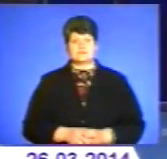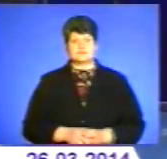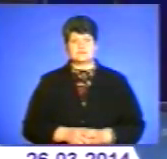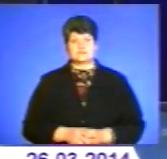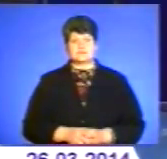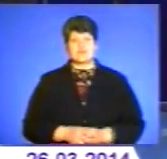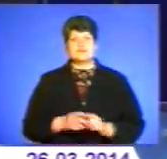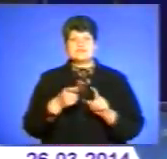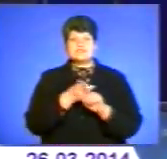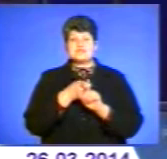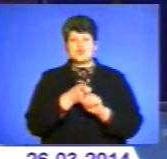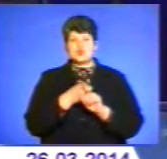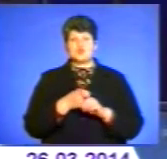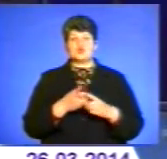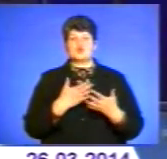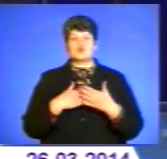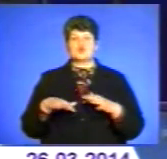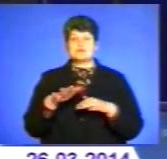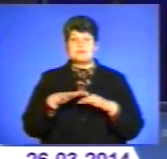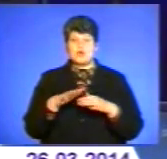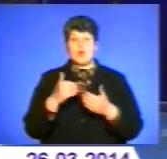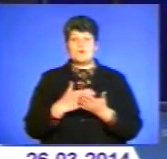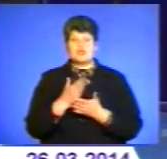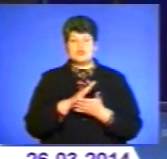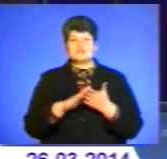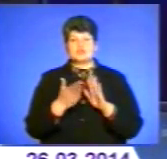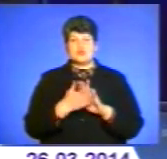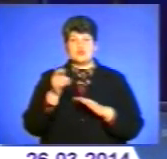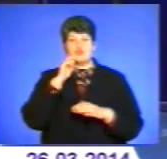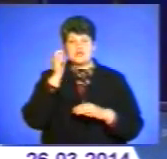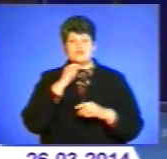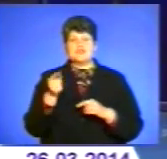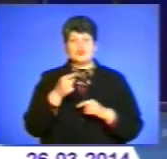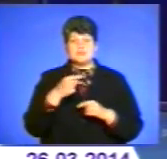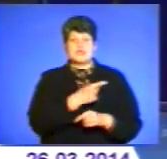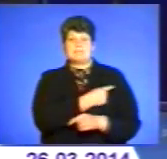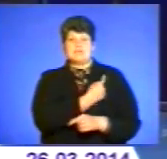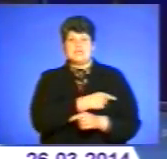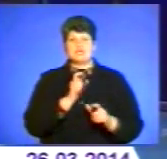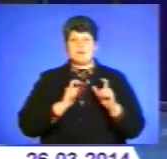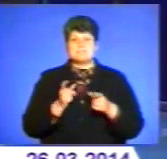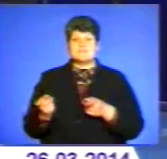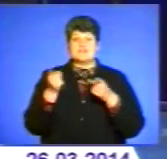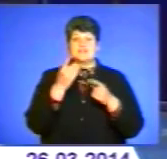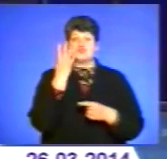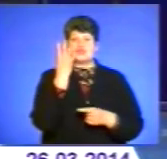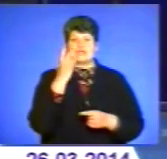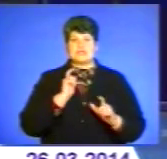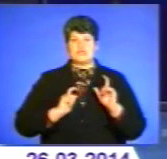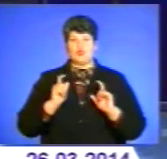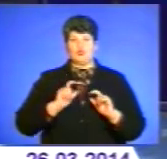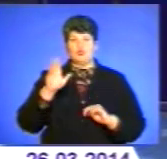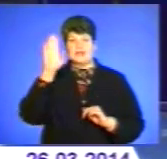У зв'язку із суспільно-політичною ситуацією в Україні до Тернопільського державного медичного університету перевели чотирьох студентів, які раніше